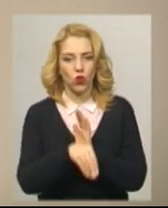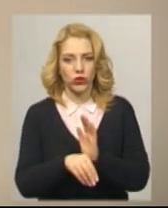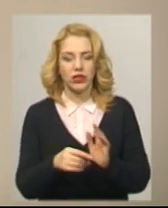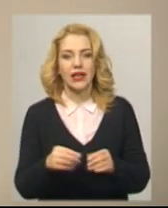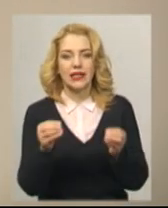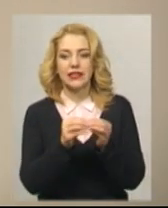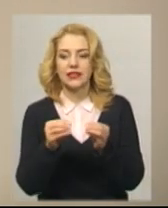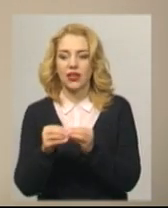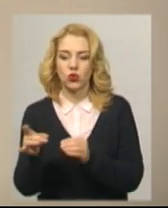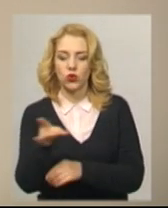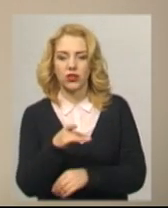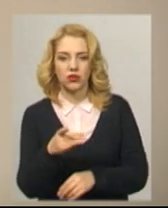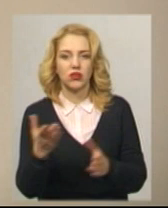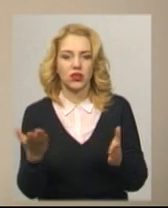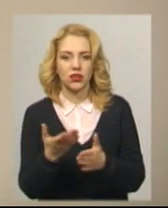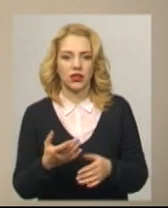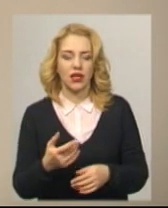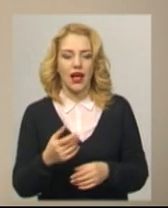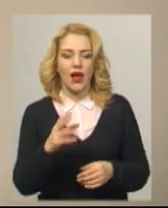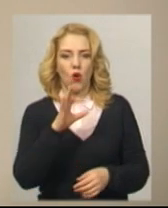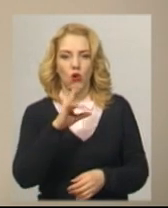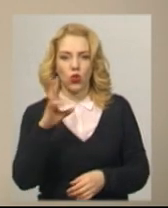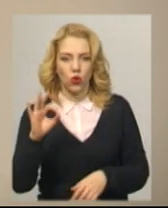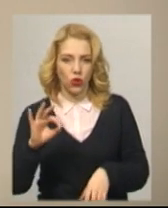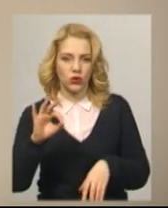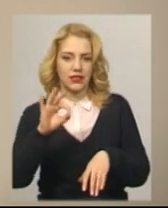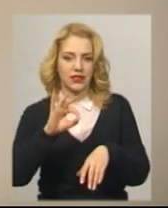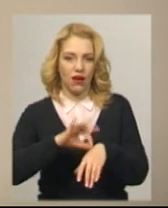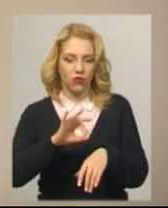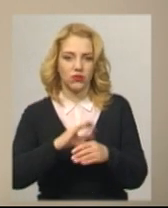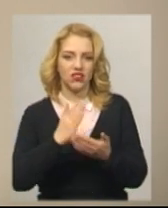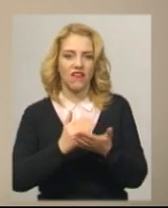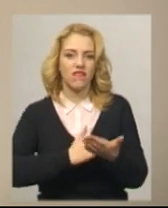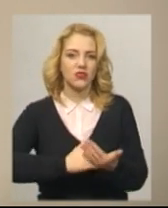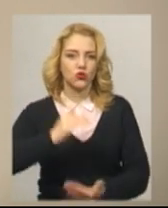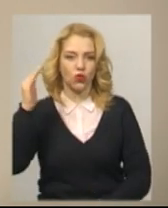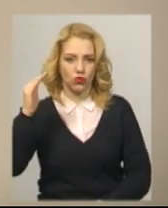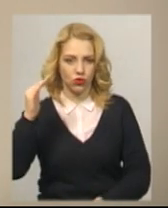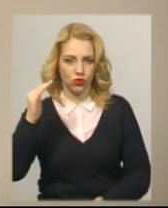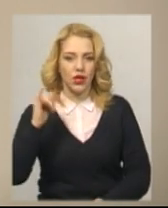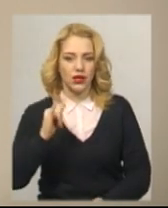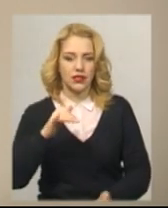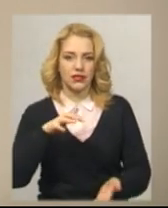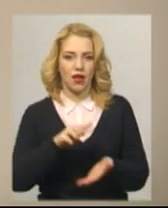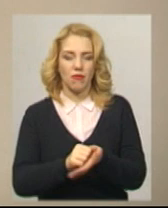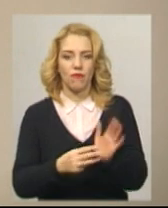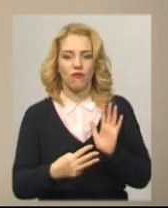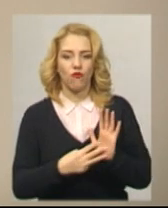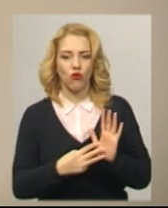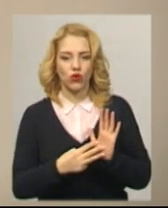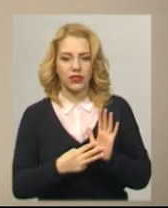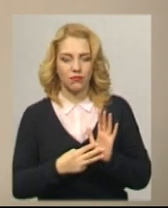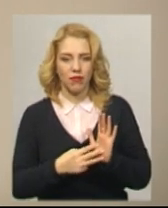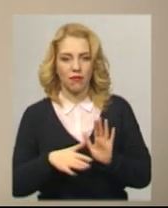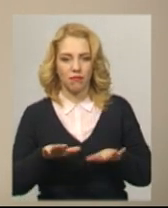регіонів, в яких онкологічна захворюваності є високою. І ми займаємо восьме рейтингове місце серед